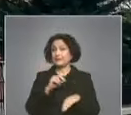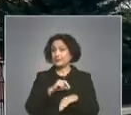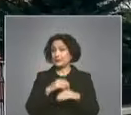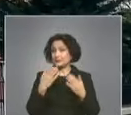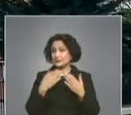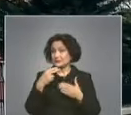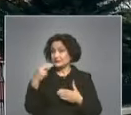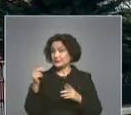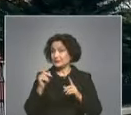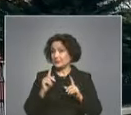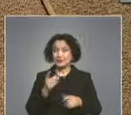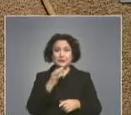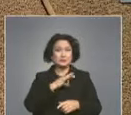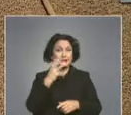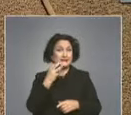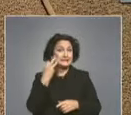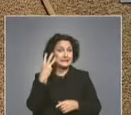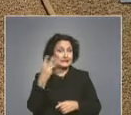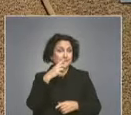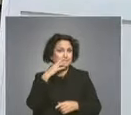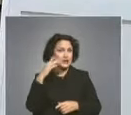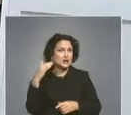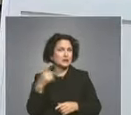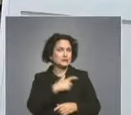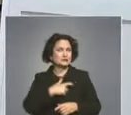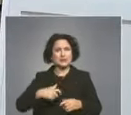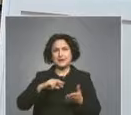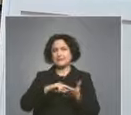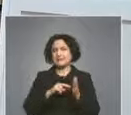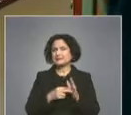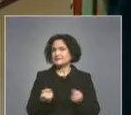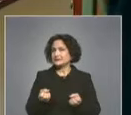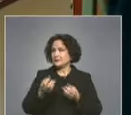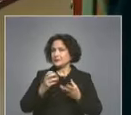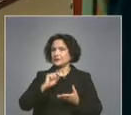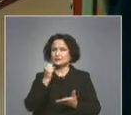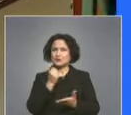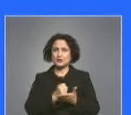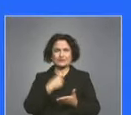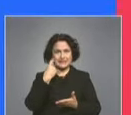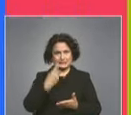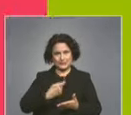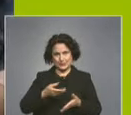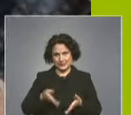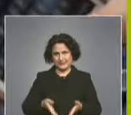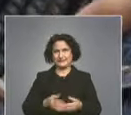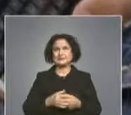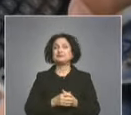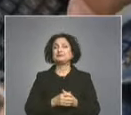училища могат да получат 33 милиона лева по националния план за възстановяване устойчивост още тази година.